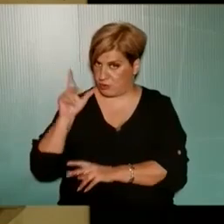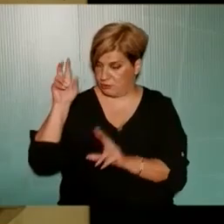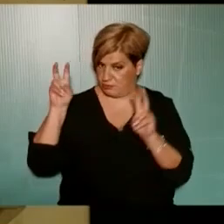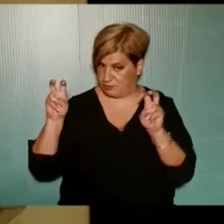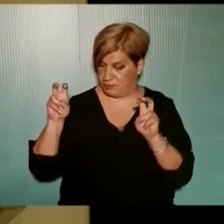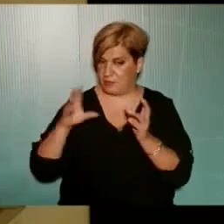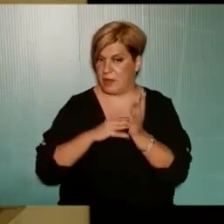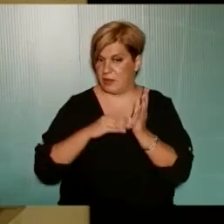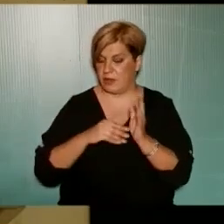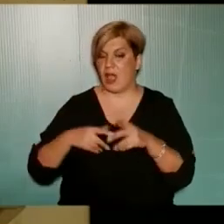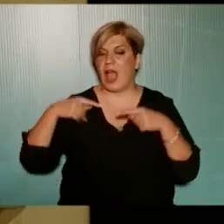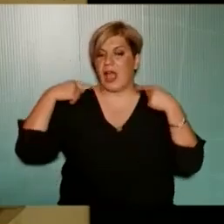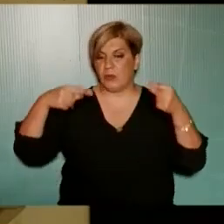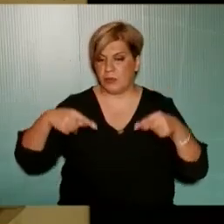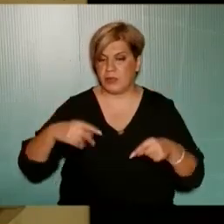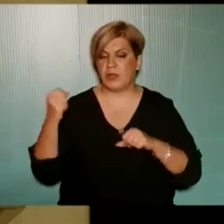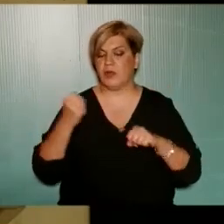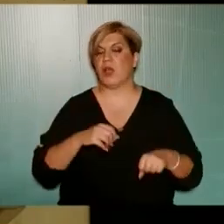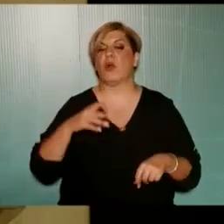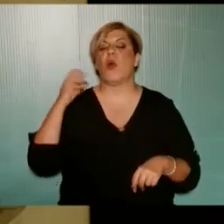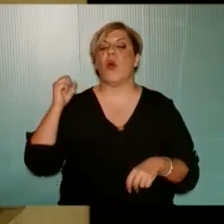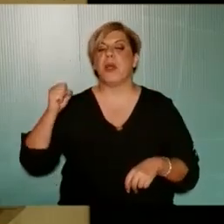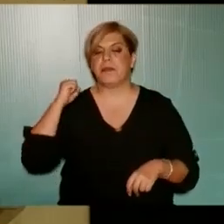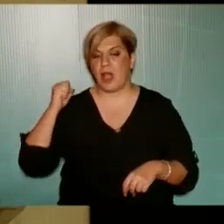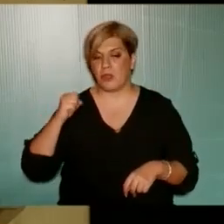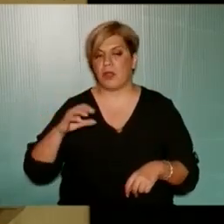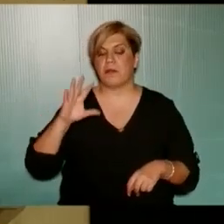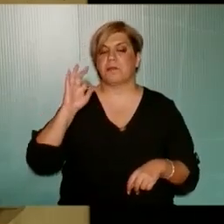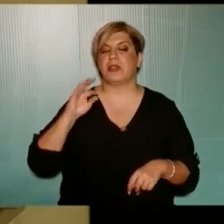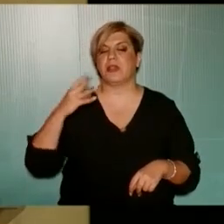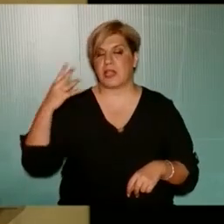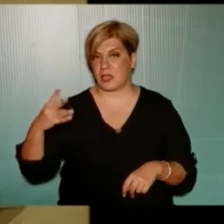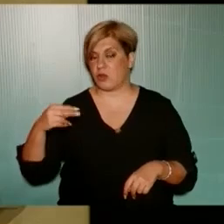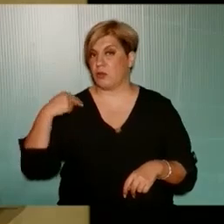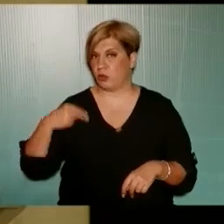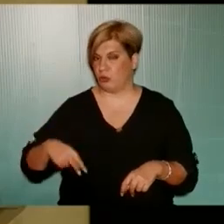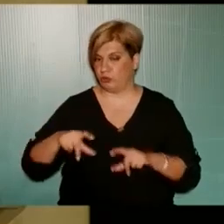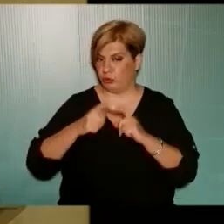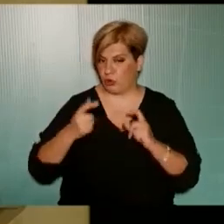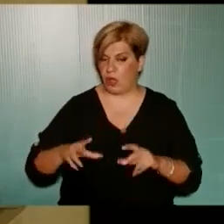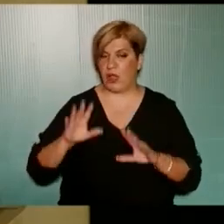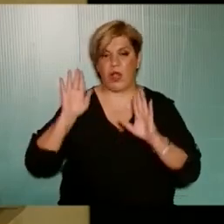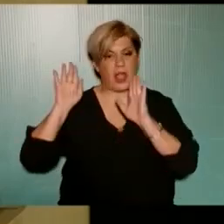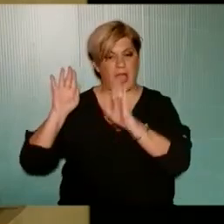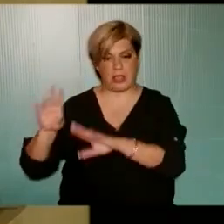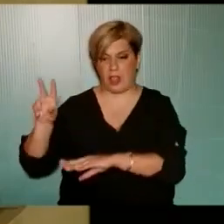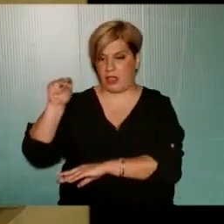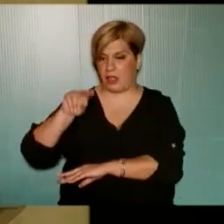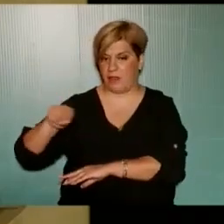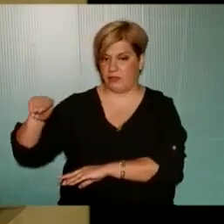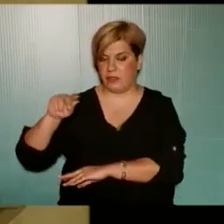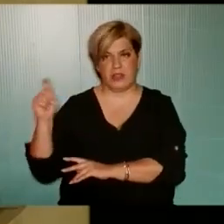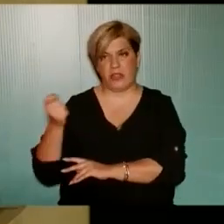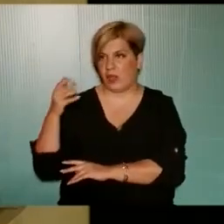Λέω παράδειγμα στην Αγίου Δημητρίου Μεουλιανού Ή στην Ολυμπιάδος όπου ήταν το 54ο Δημοτικό Σχολείο Έχουν εγκαταληφθεί αυτοί οι χώροι Δεν